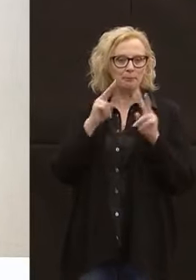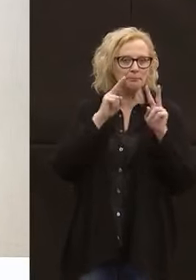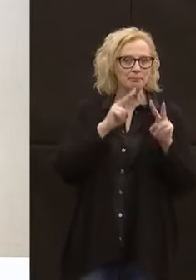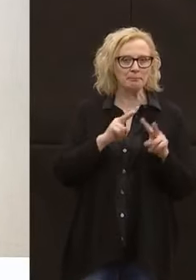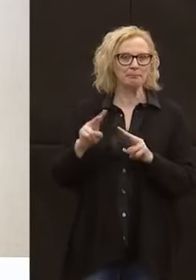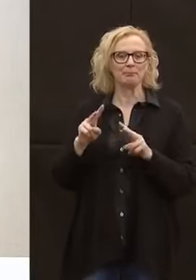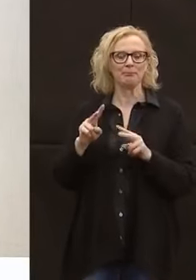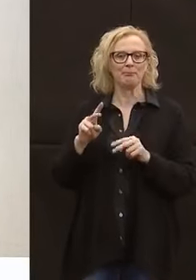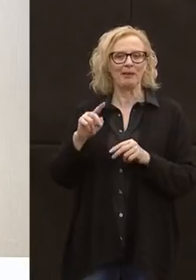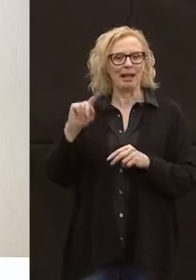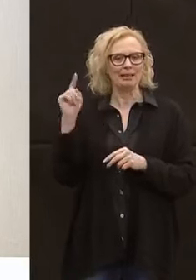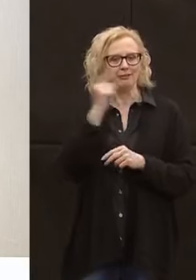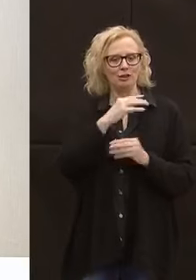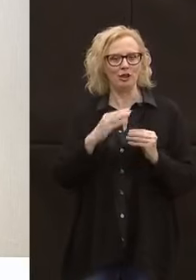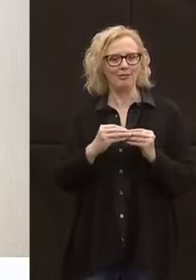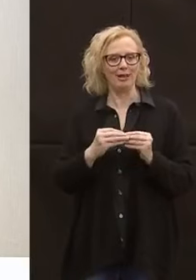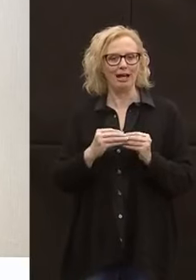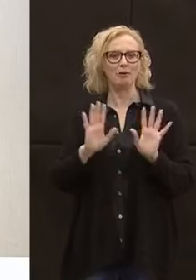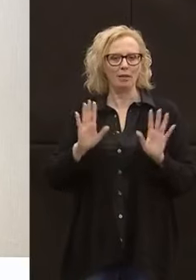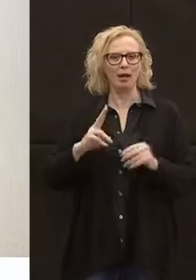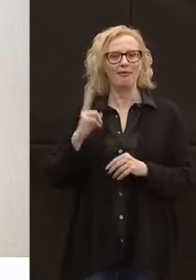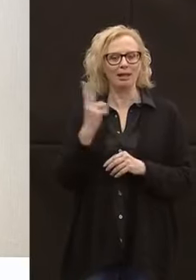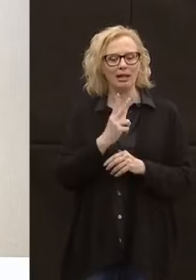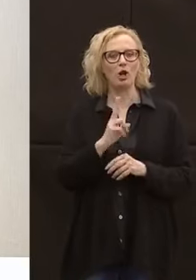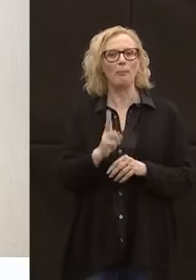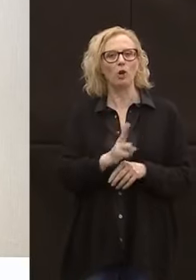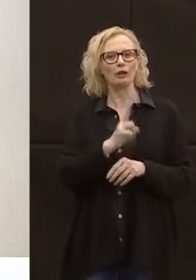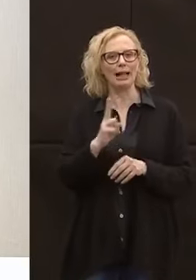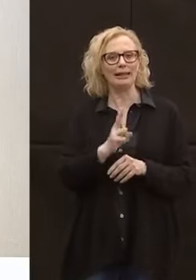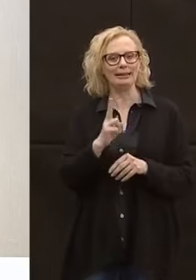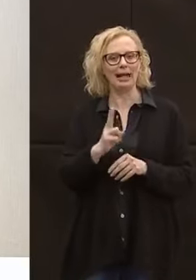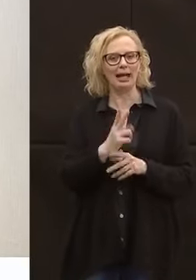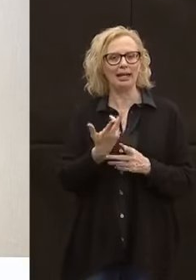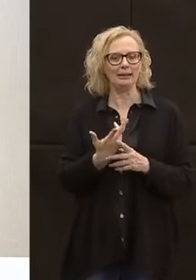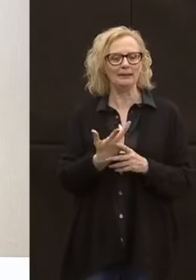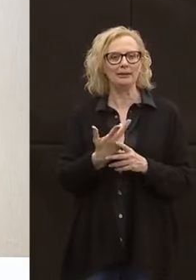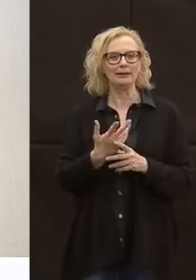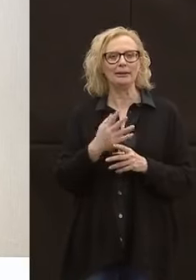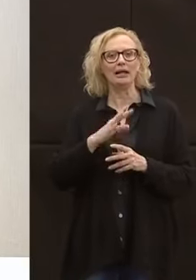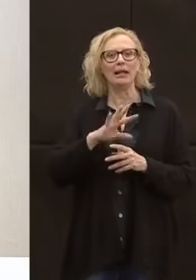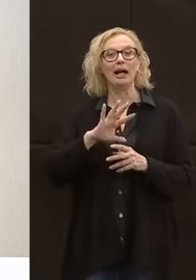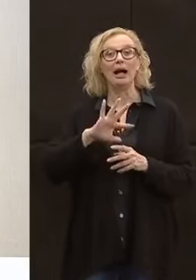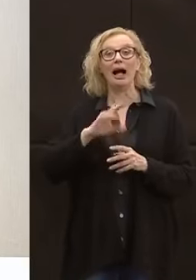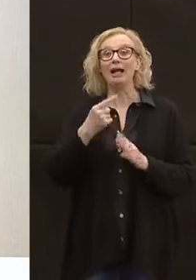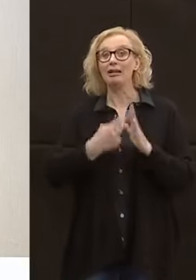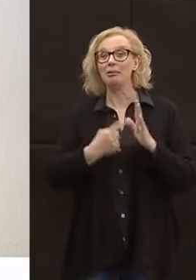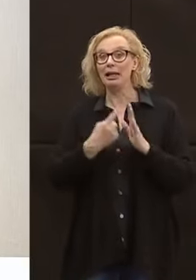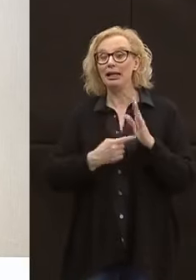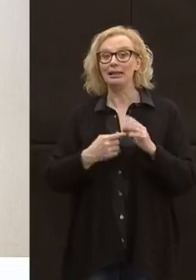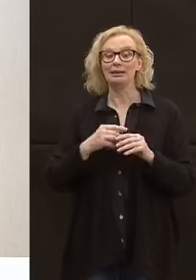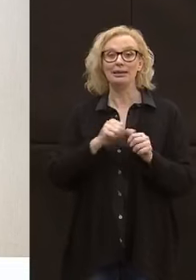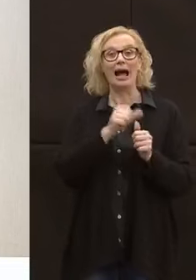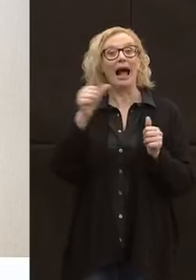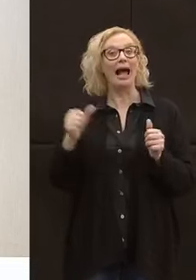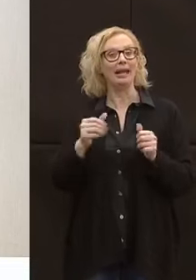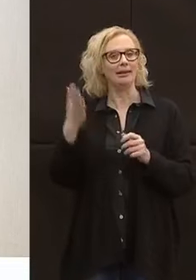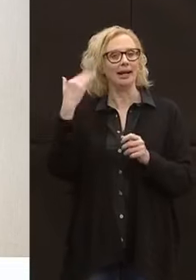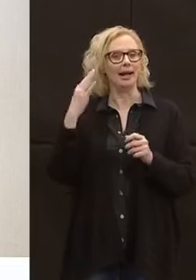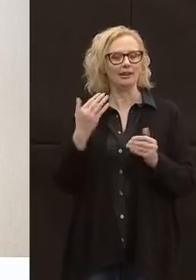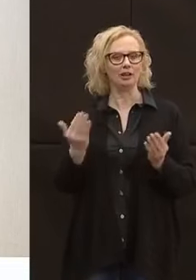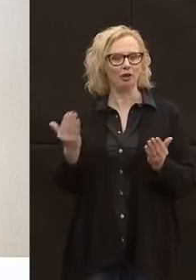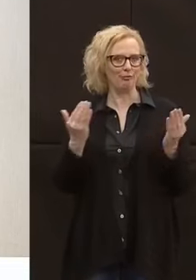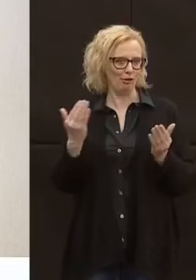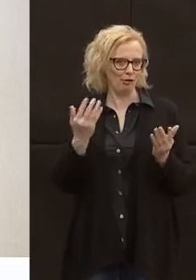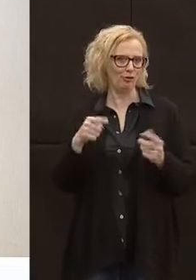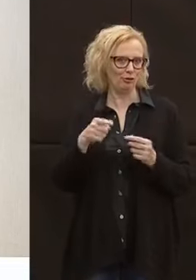chiaro che la mortalità è più alta della media degli altri mesi, degli altri anni. Però penso che per fare un